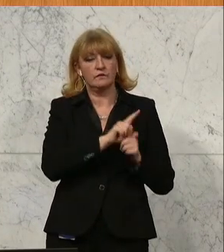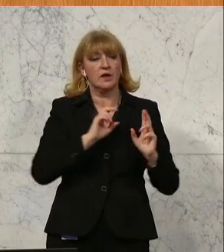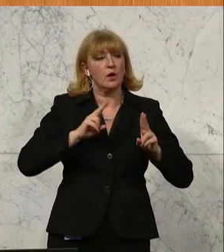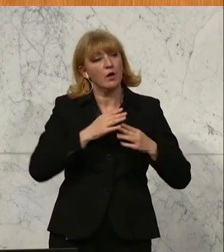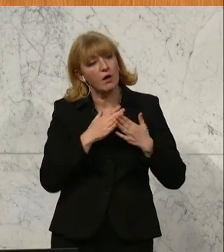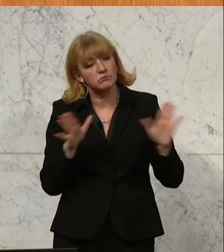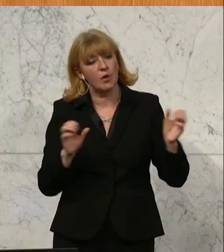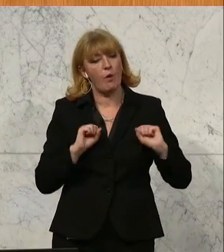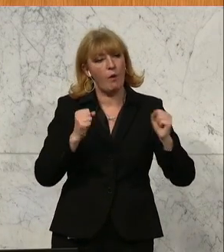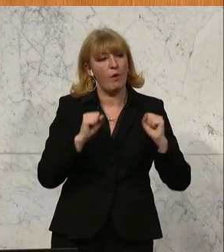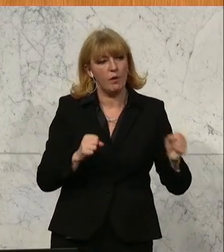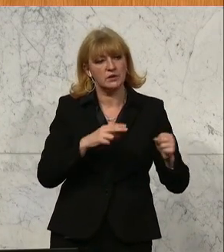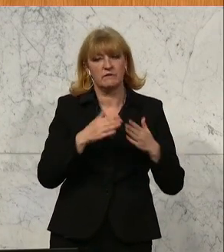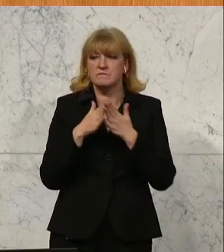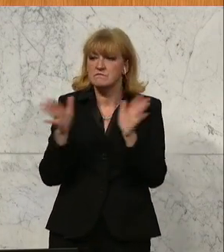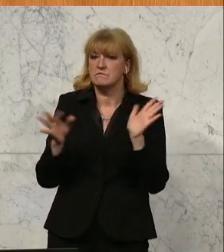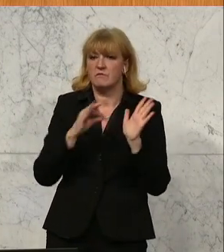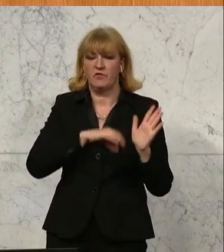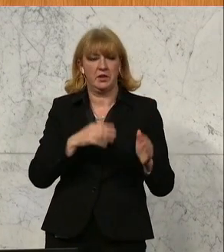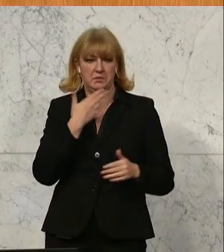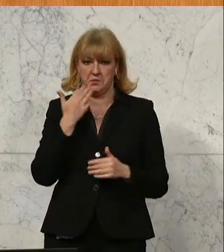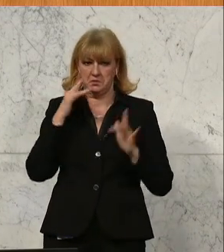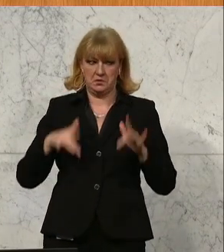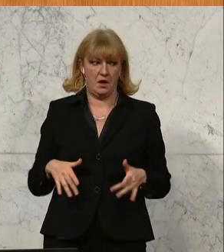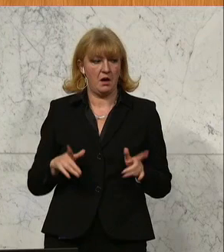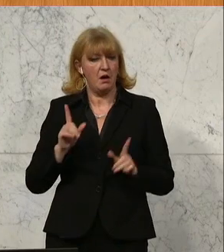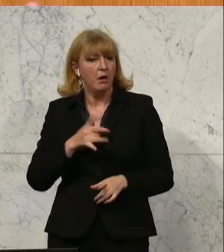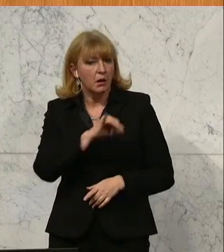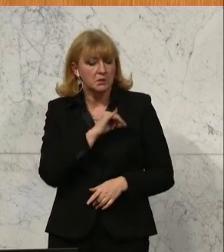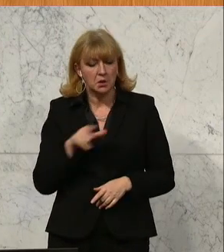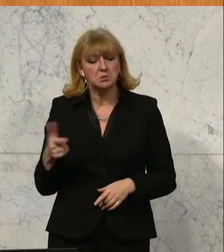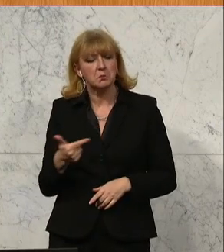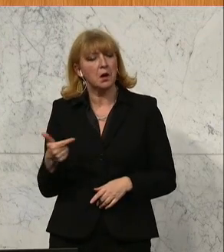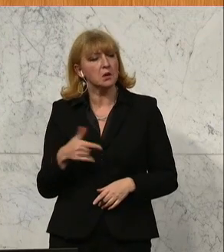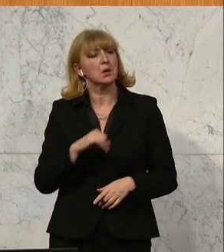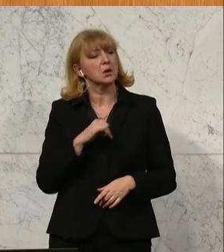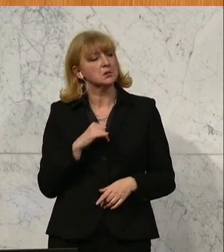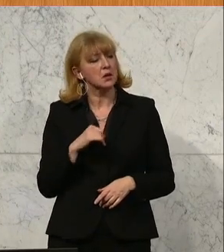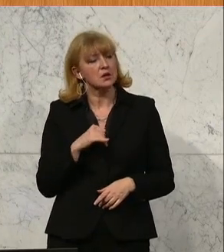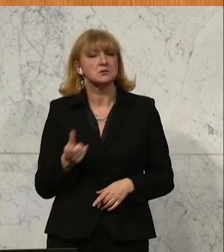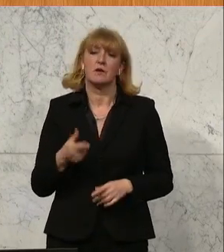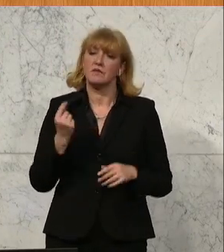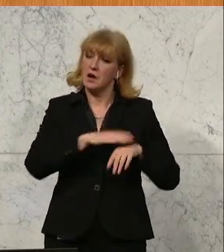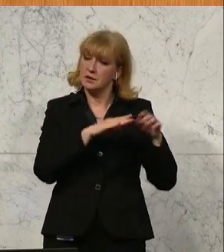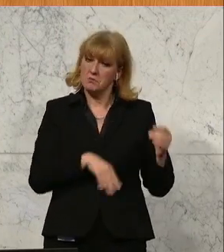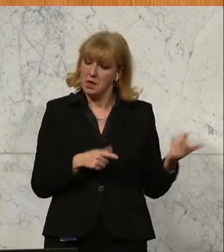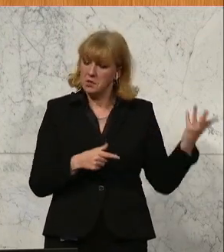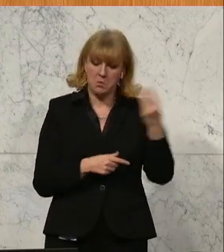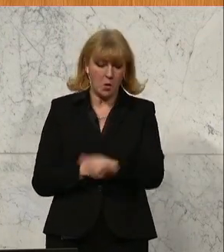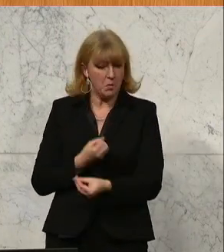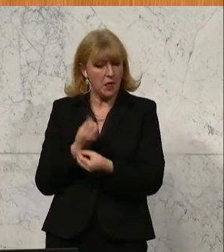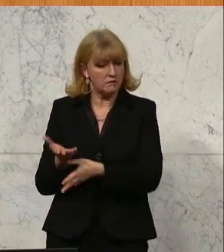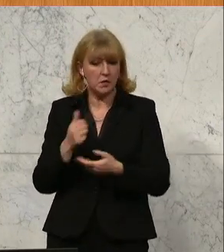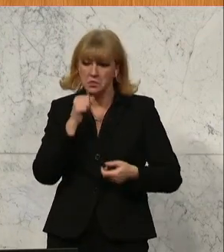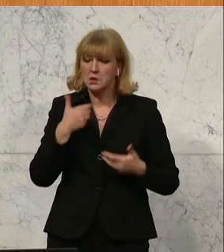Veröffentlichungspflicht gilt. Herr und Frau Müller sind immer noch interessiert, haben diese Information nicht proaktiv von der Gemeinde bekommen und